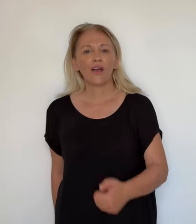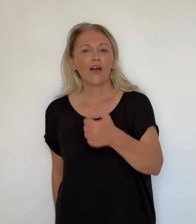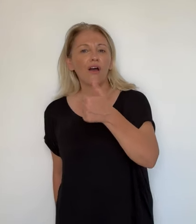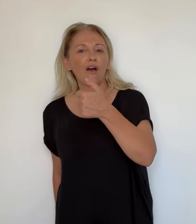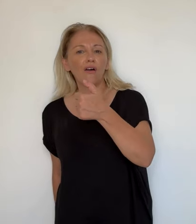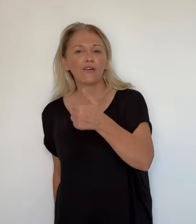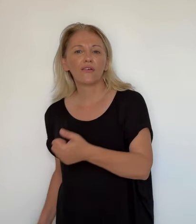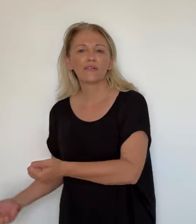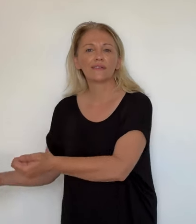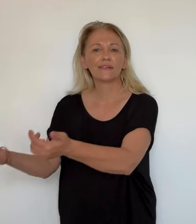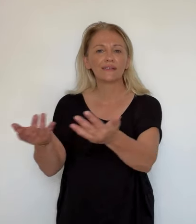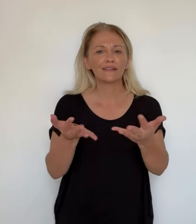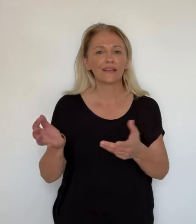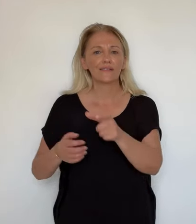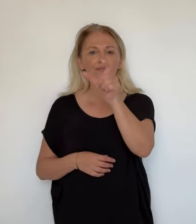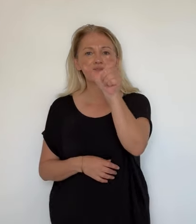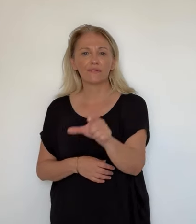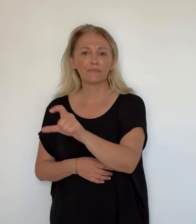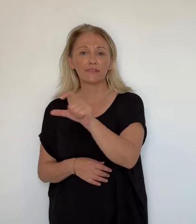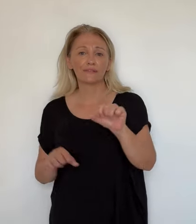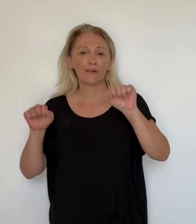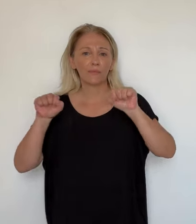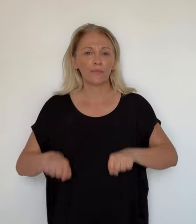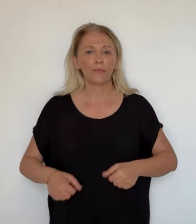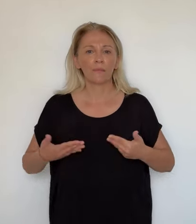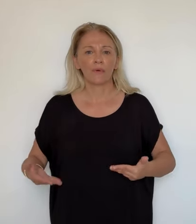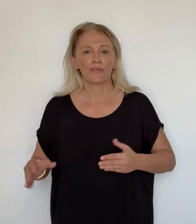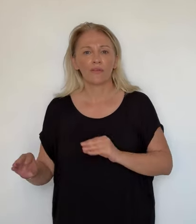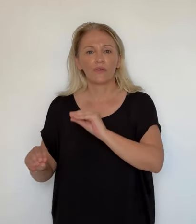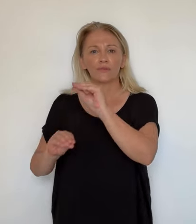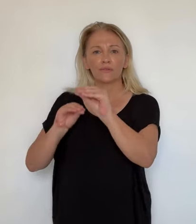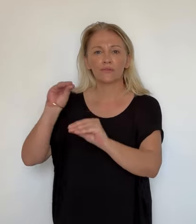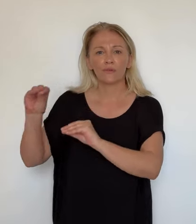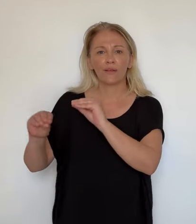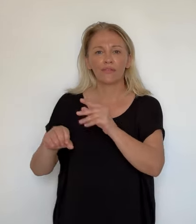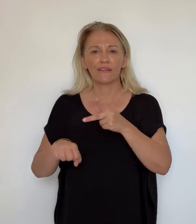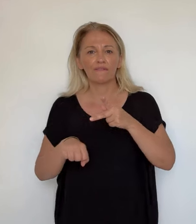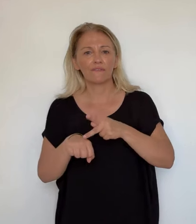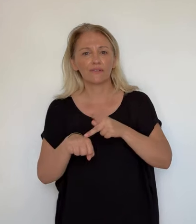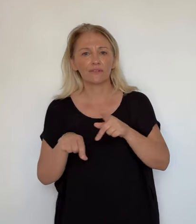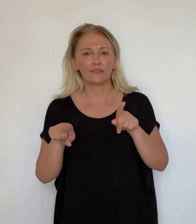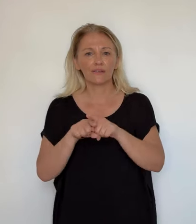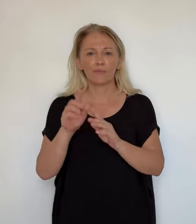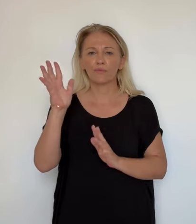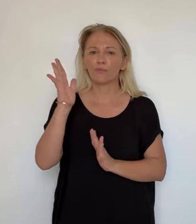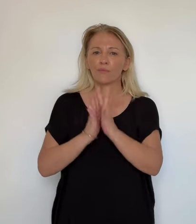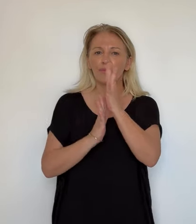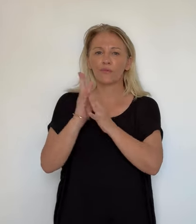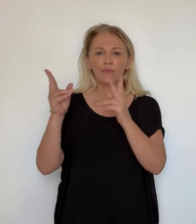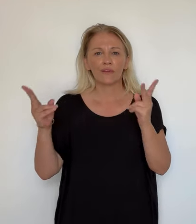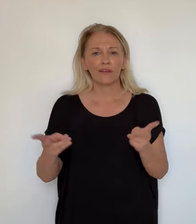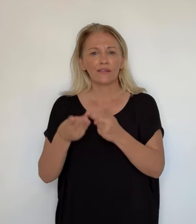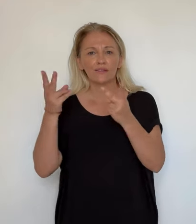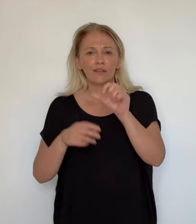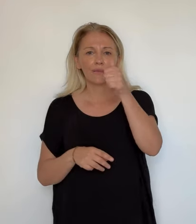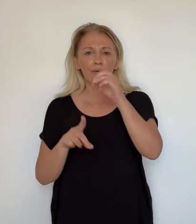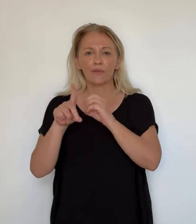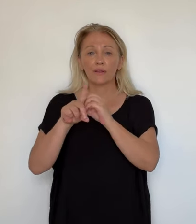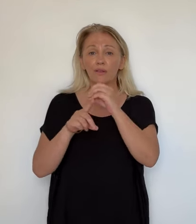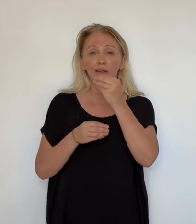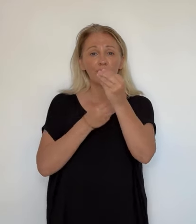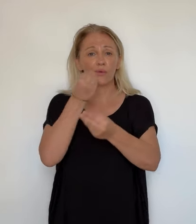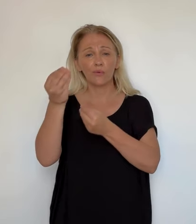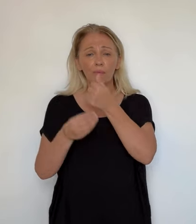Je vous en parlais en titre. Certaines pharmacies de Corse peuvent désormais traiter des pathologies courantes comme les brûlures au premier degré ou les angines. Ce